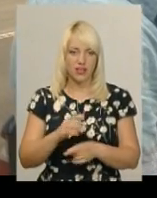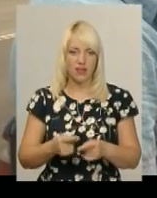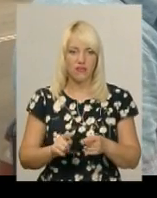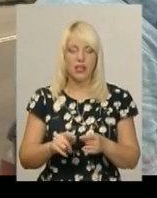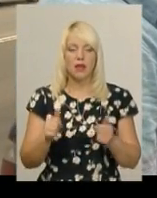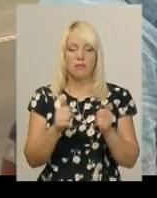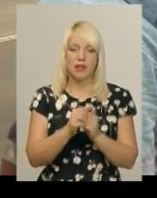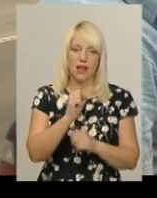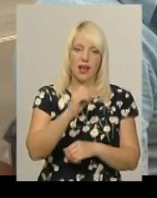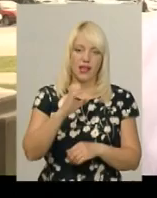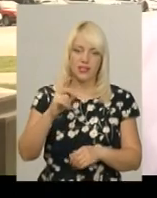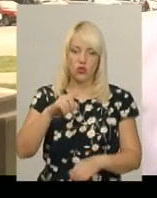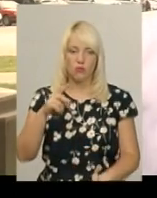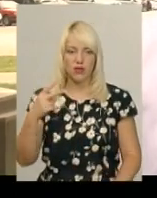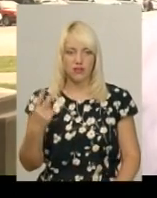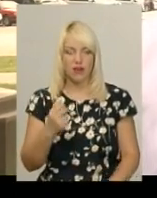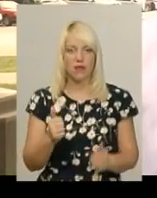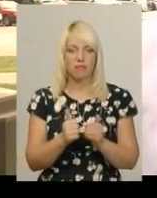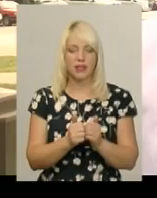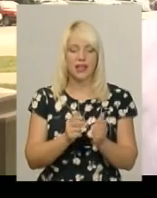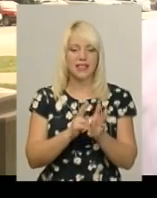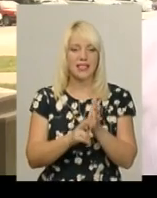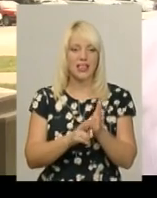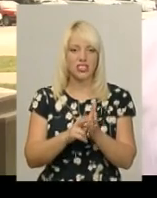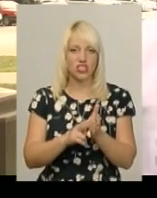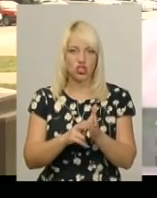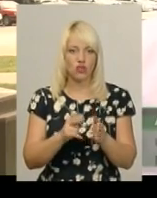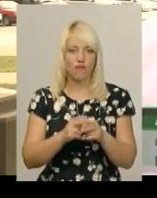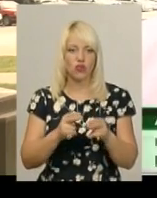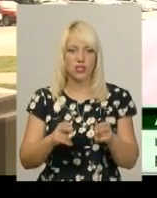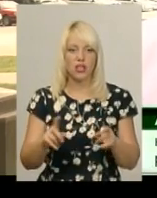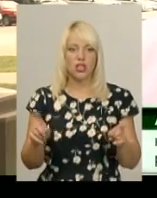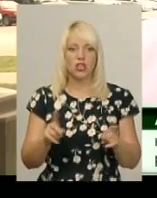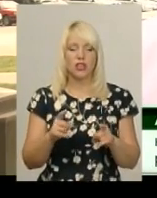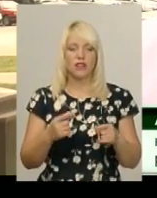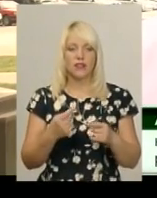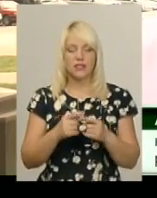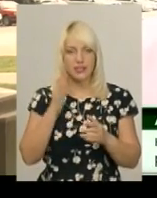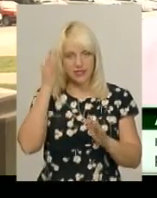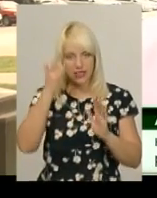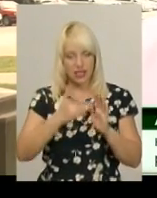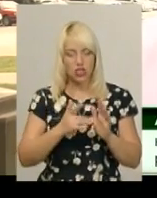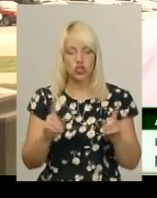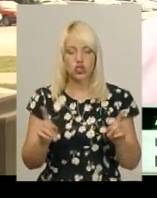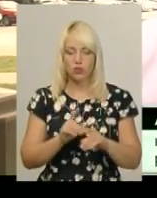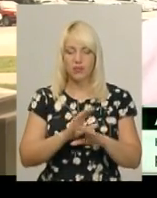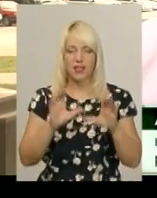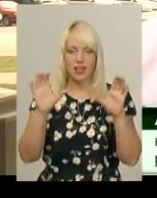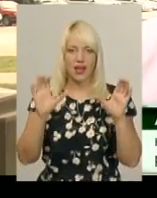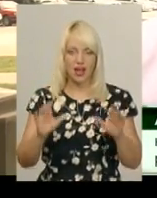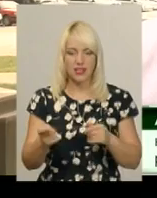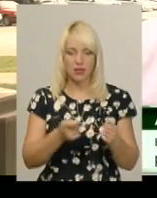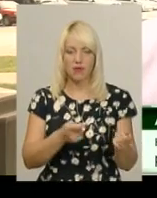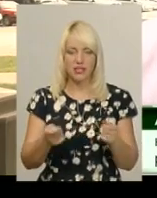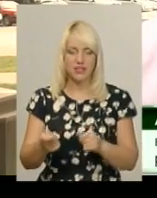номер 2 та залізничного вокзалу. Ціль, щоб нелегальних перевезень не відбувалося в області, і